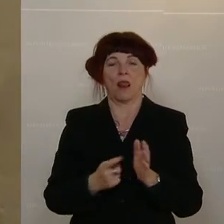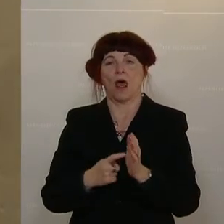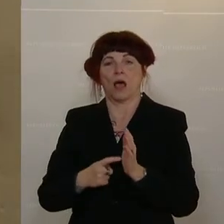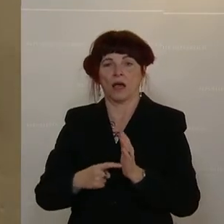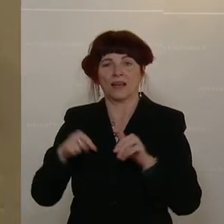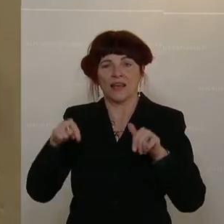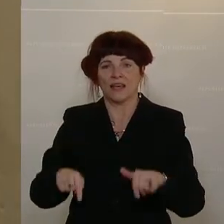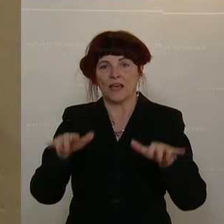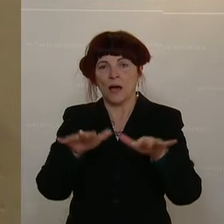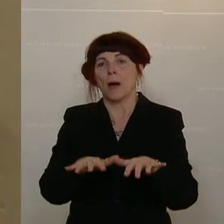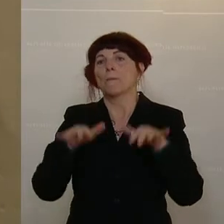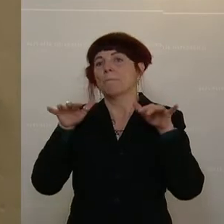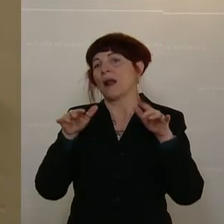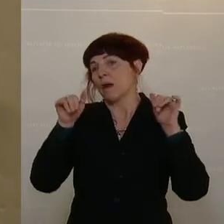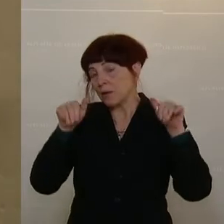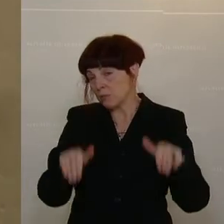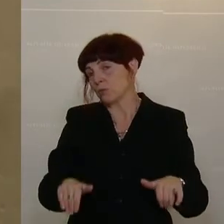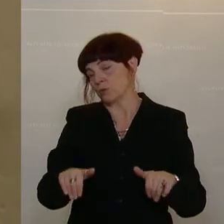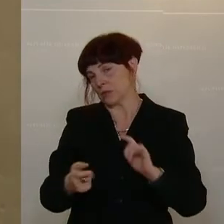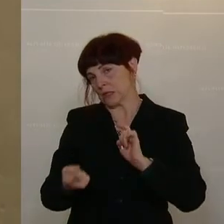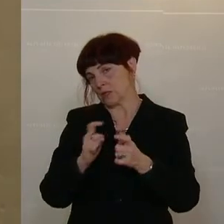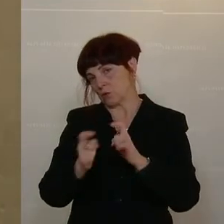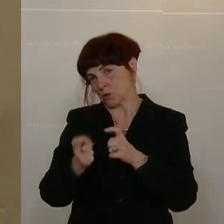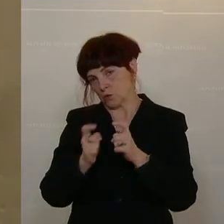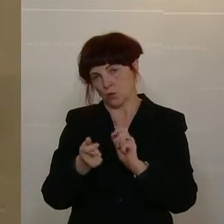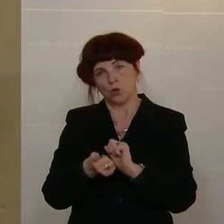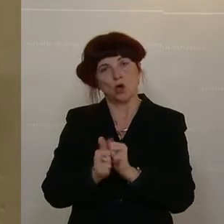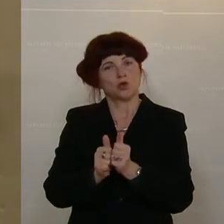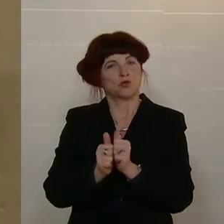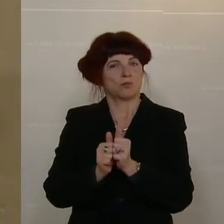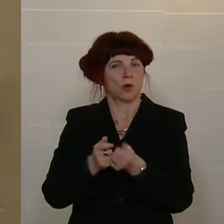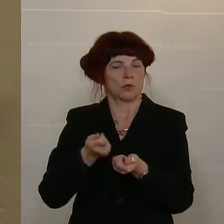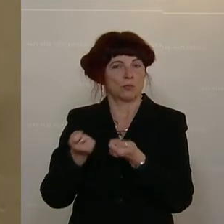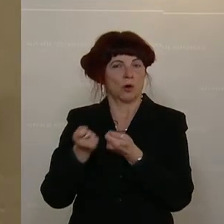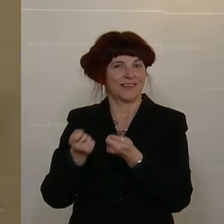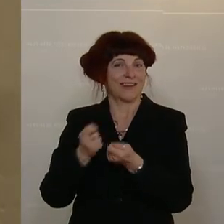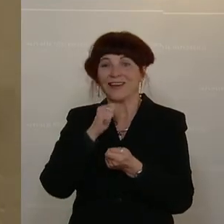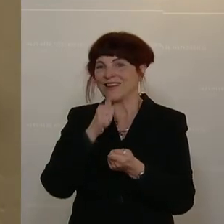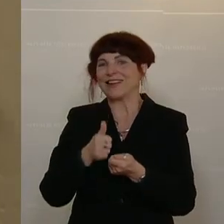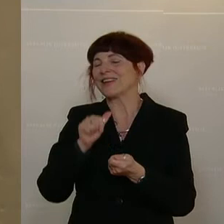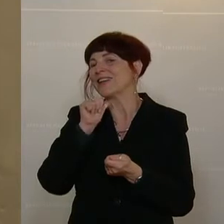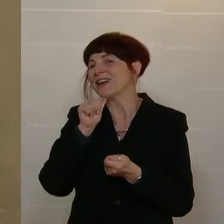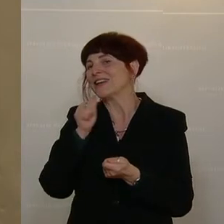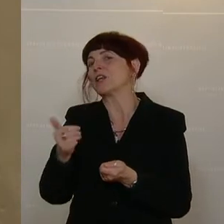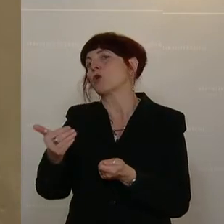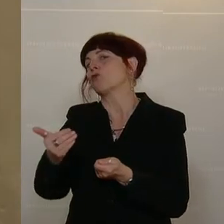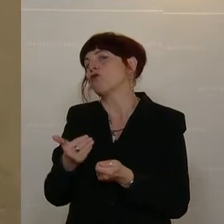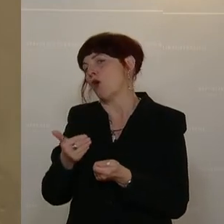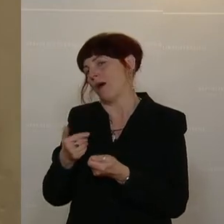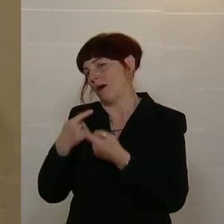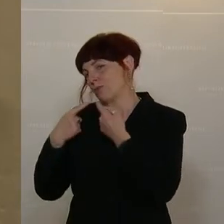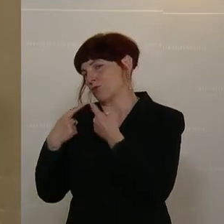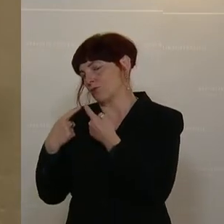die Debatten zu führen sind in der Sportpolitik und nicht ausschließlich in den informellen Vorabsprachen